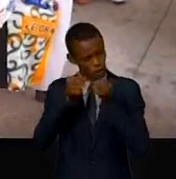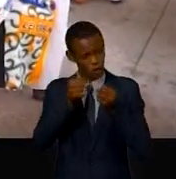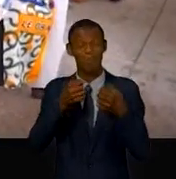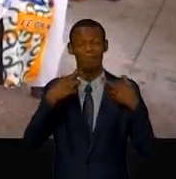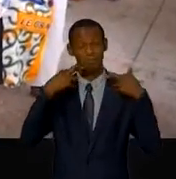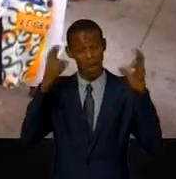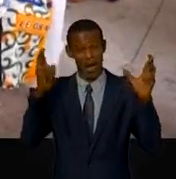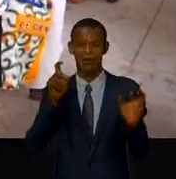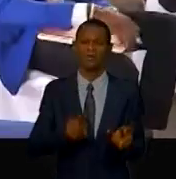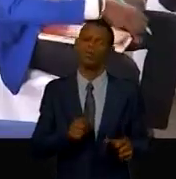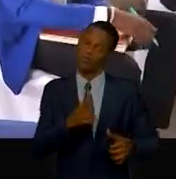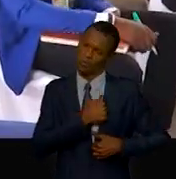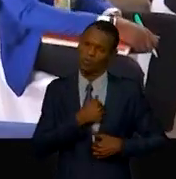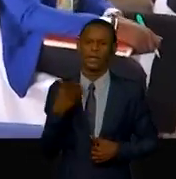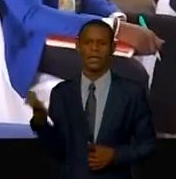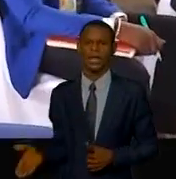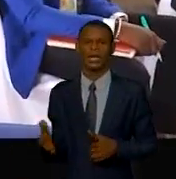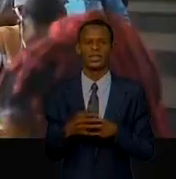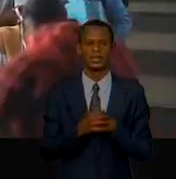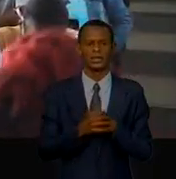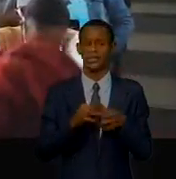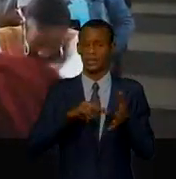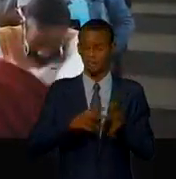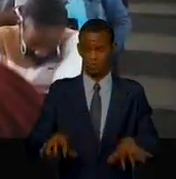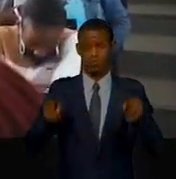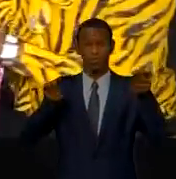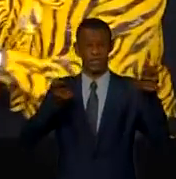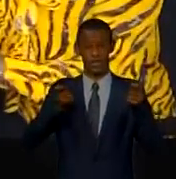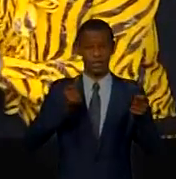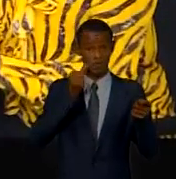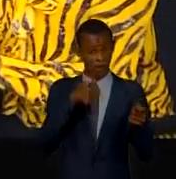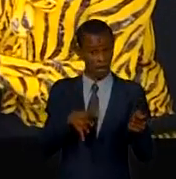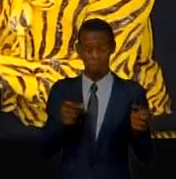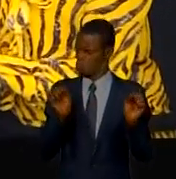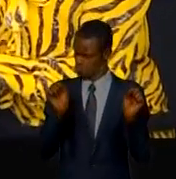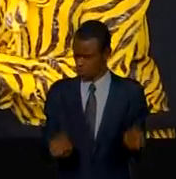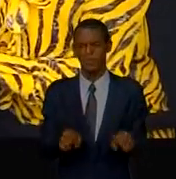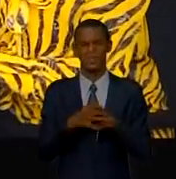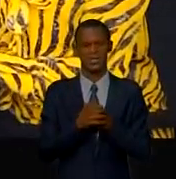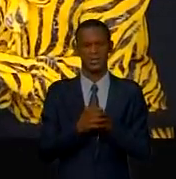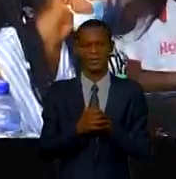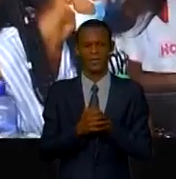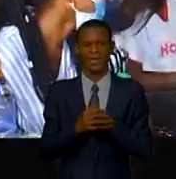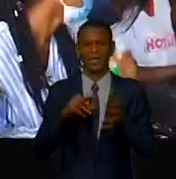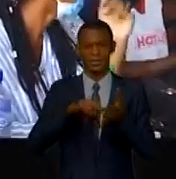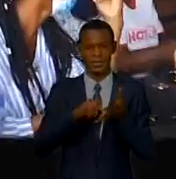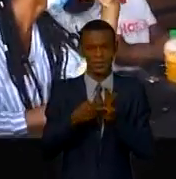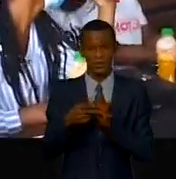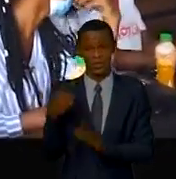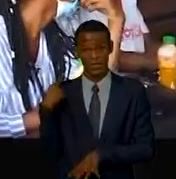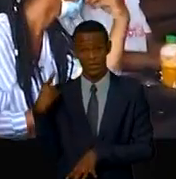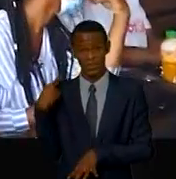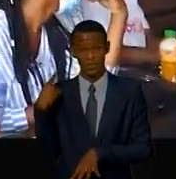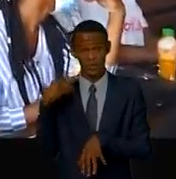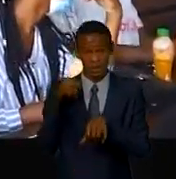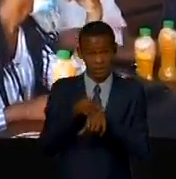modèle féminin de la femme est possible. L'élu de la circonscription électorale de la FUNA à